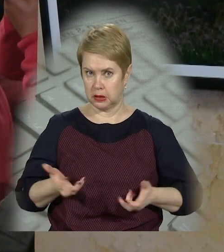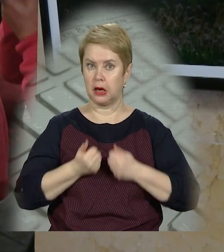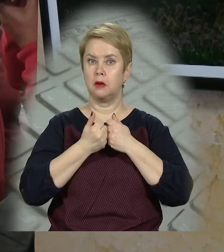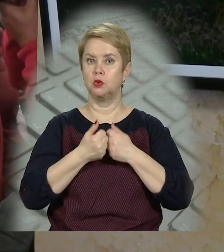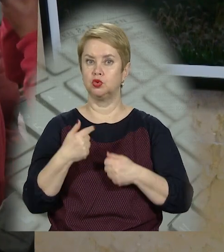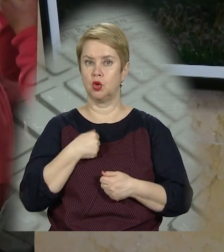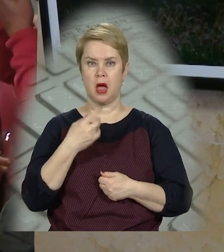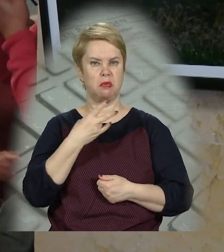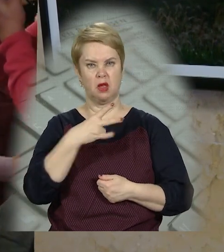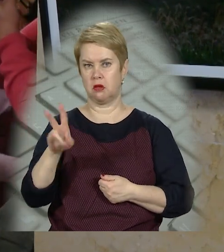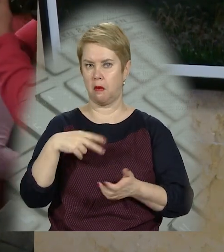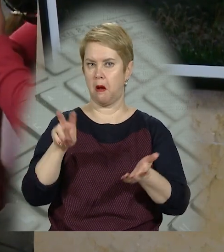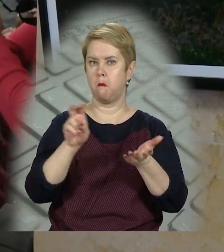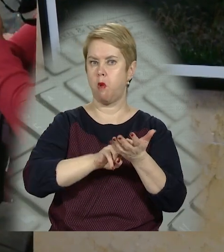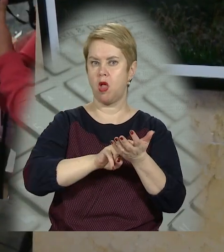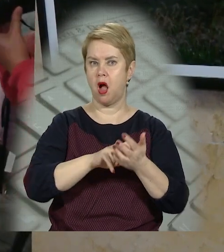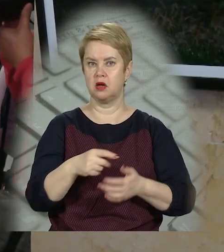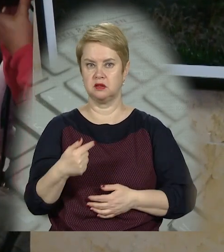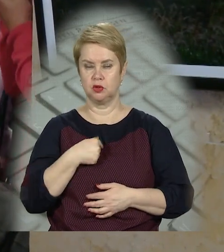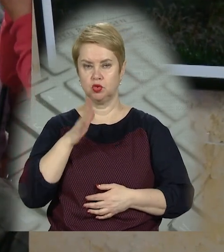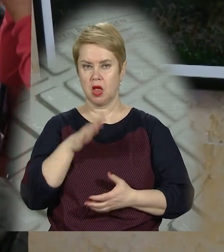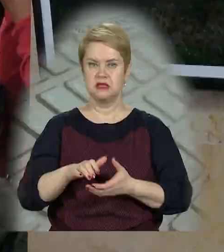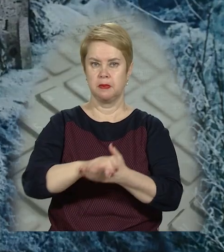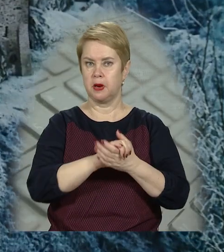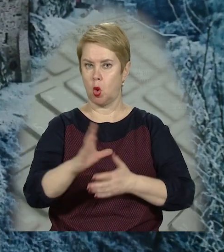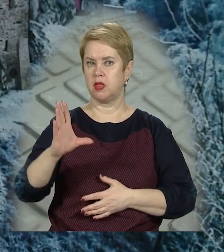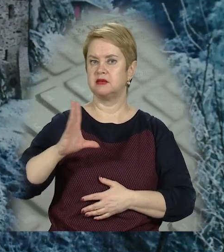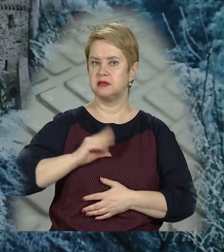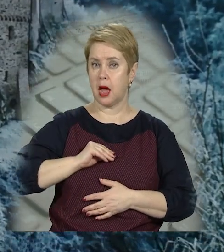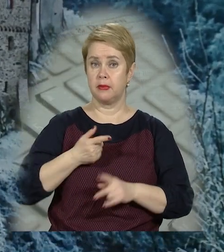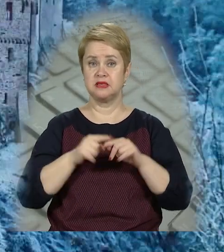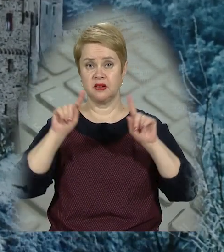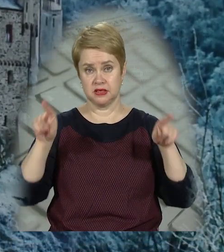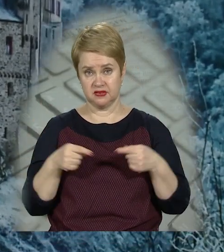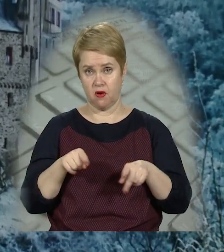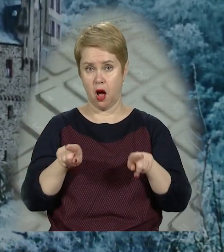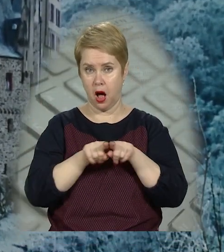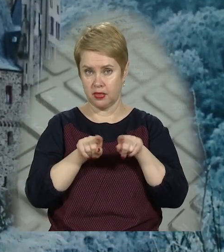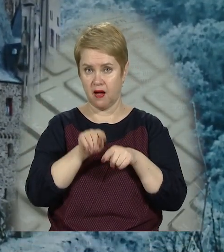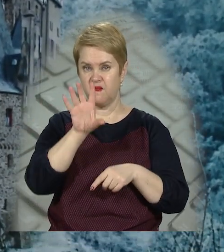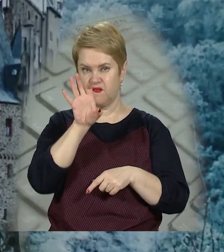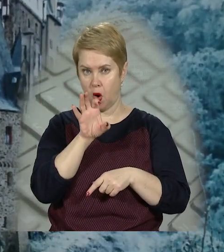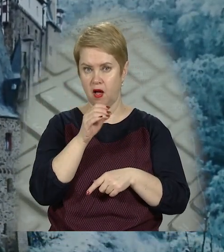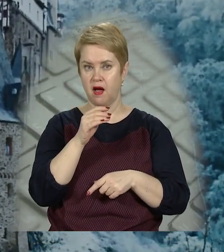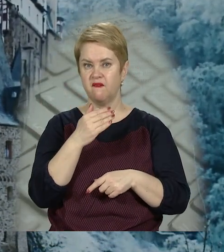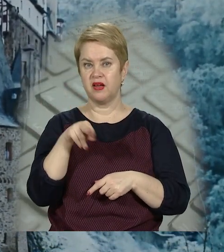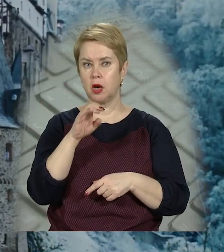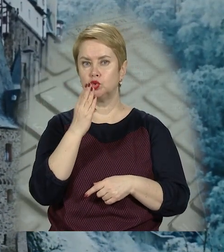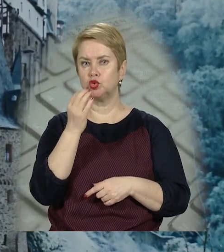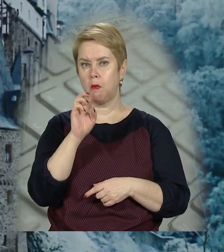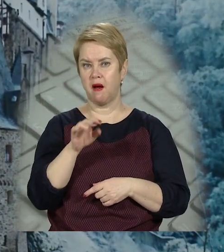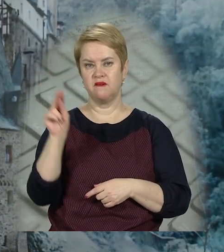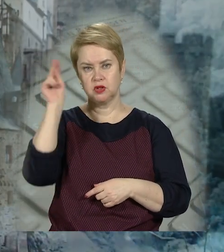показують, що нам не треба боятися. Вони показують, що європейська спільнота з нами. Під час створення аналогових фотографій Фредерік Шубен